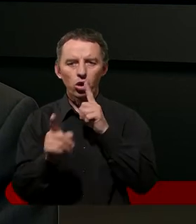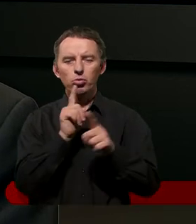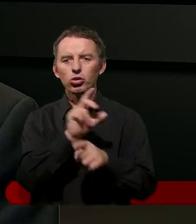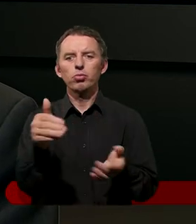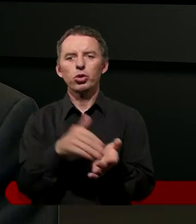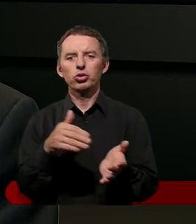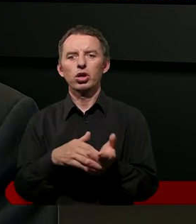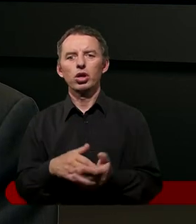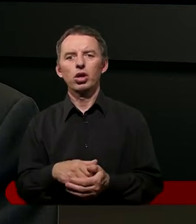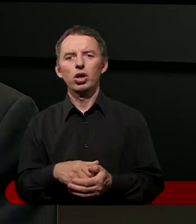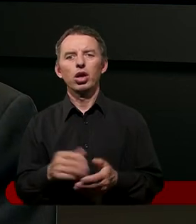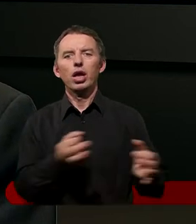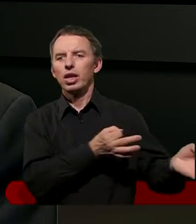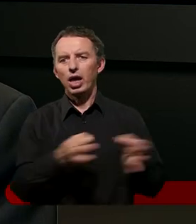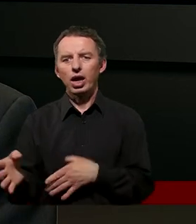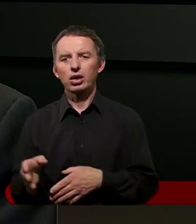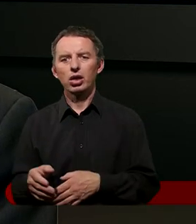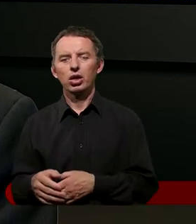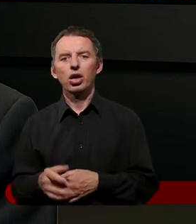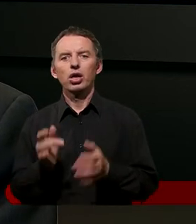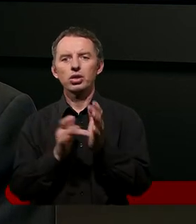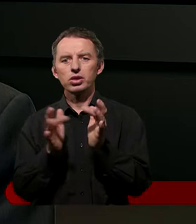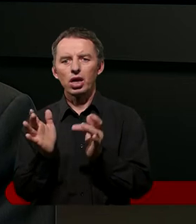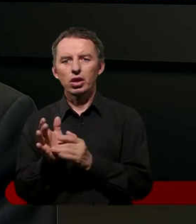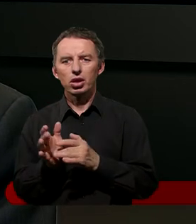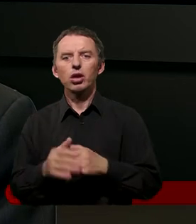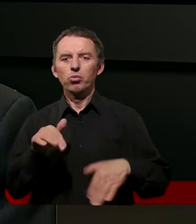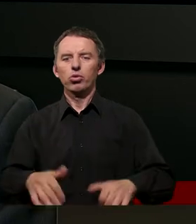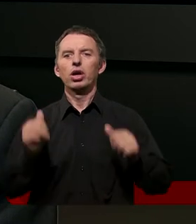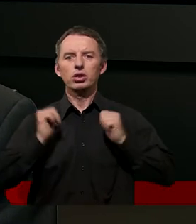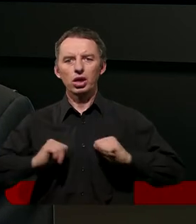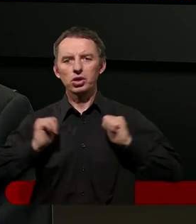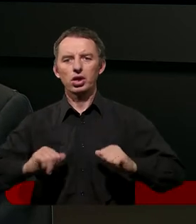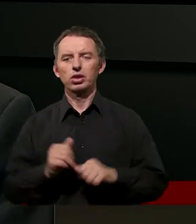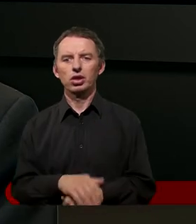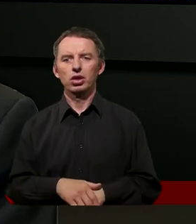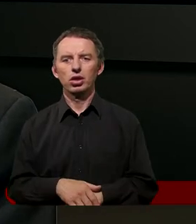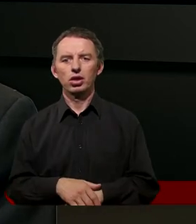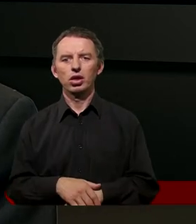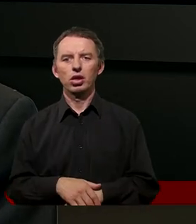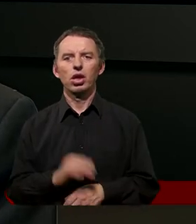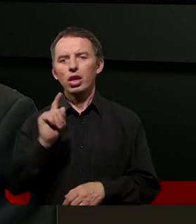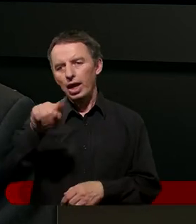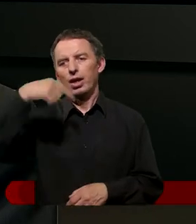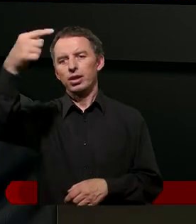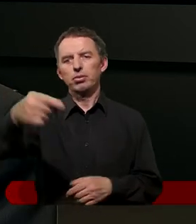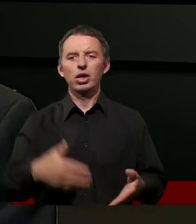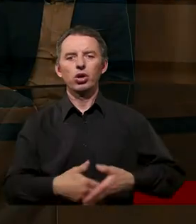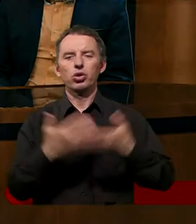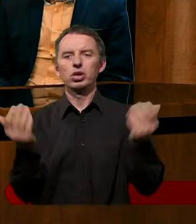potrzeba? Czy naprawdę Pan Jezus nie mógł zaczekać do następnego dnia?